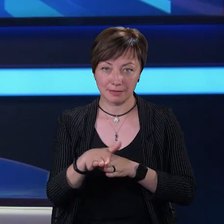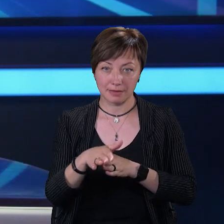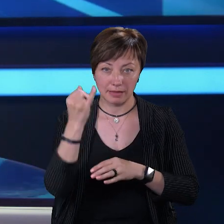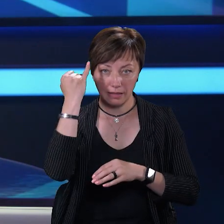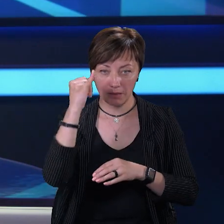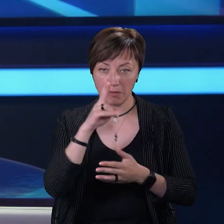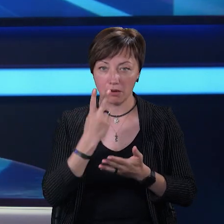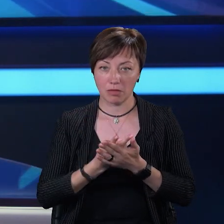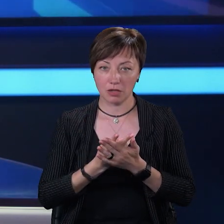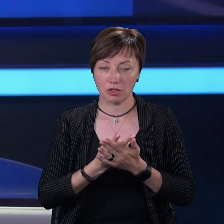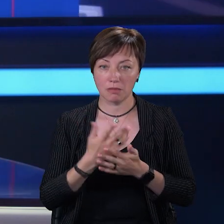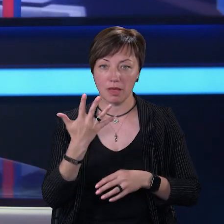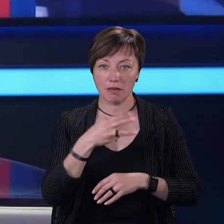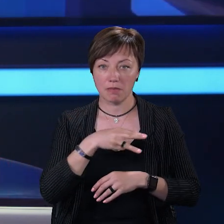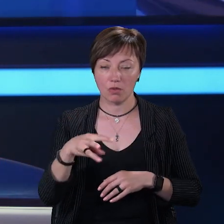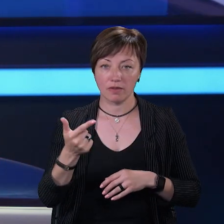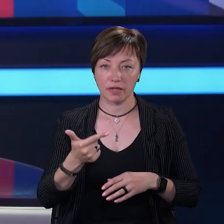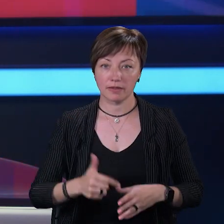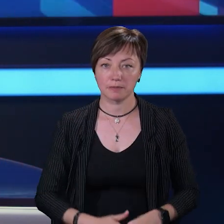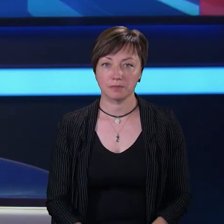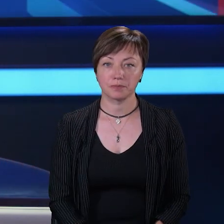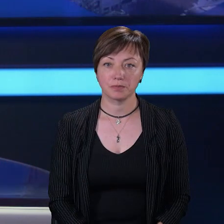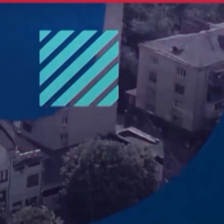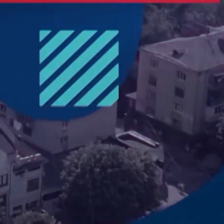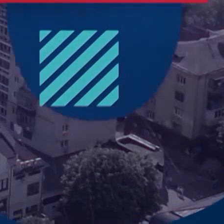ідей передбачили майже 5 мільйонів гривень.